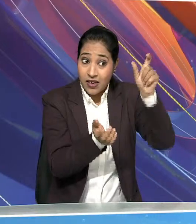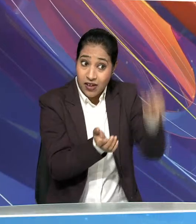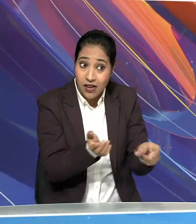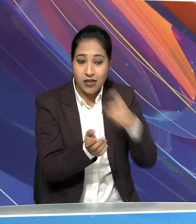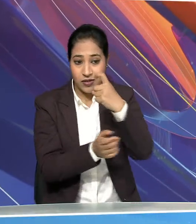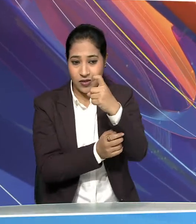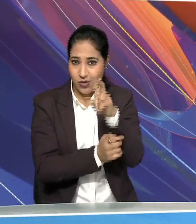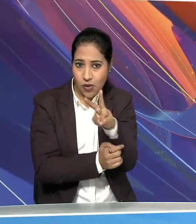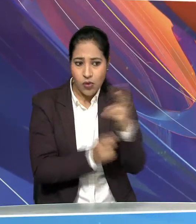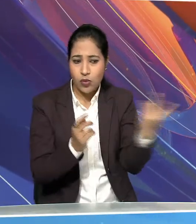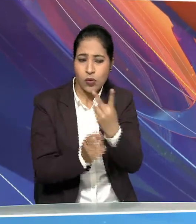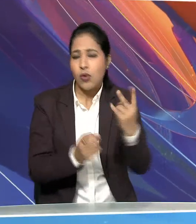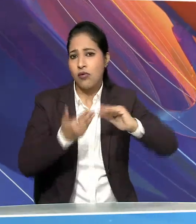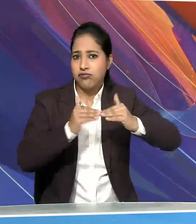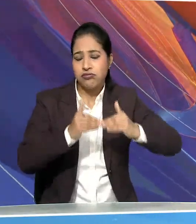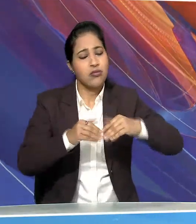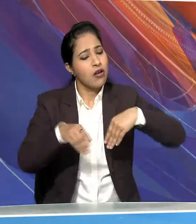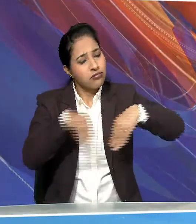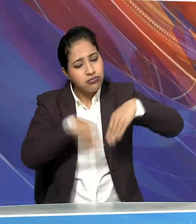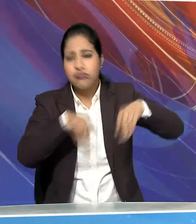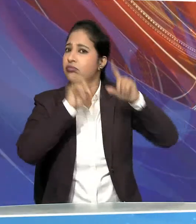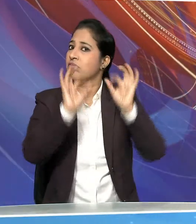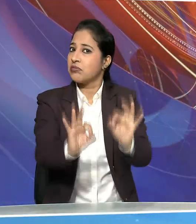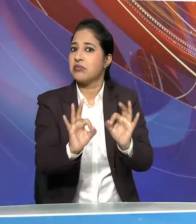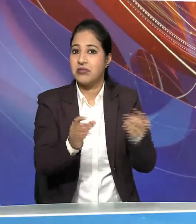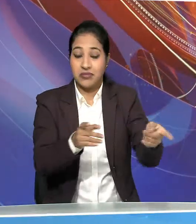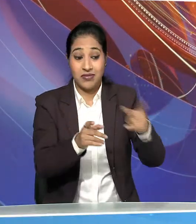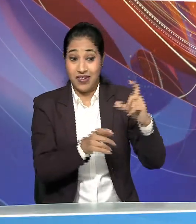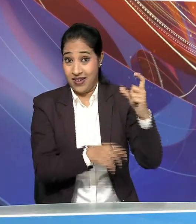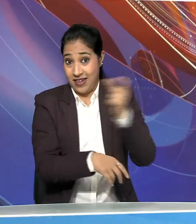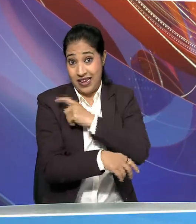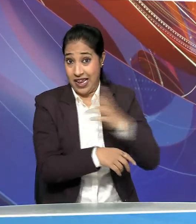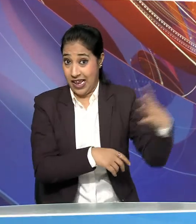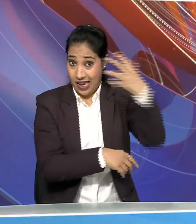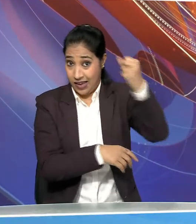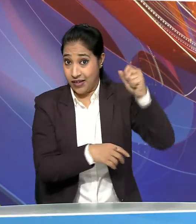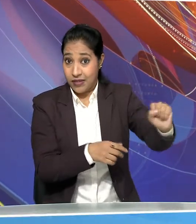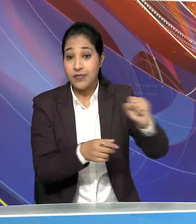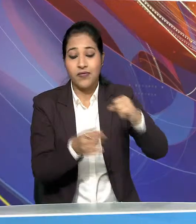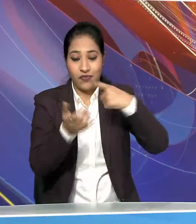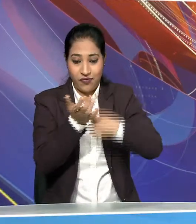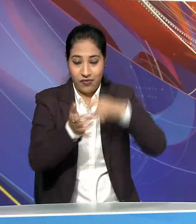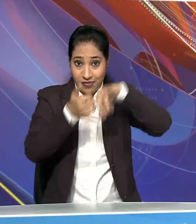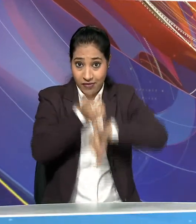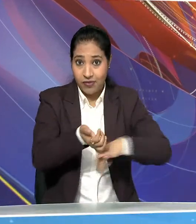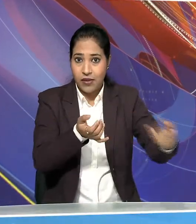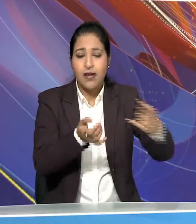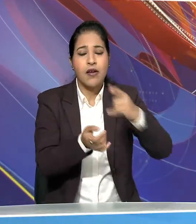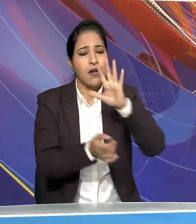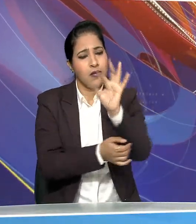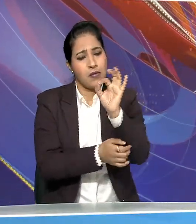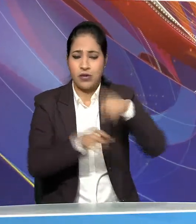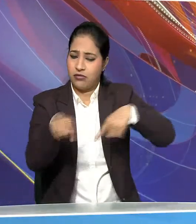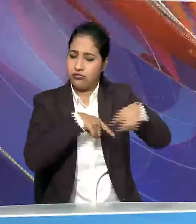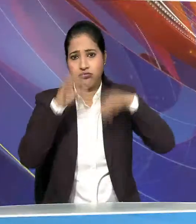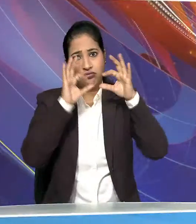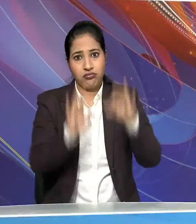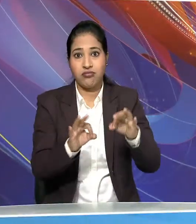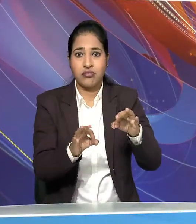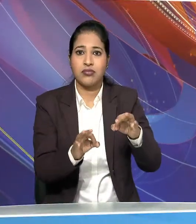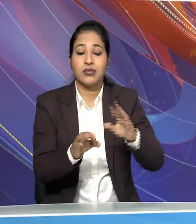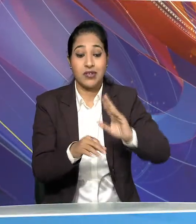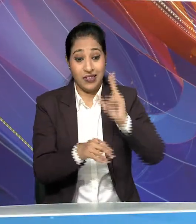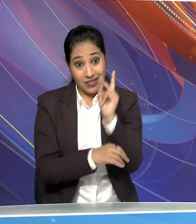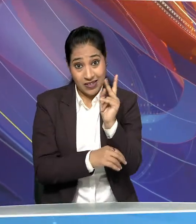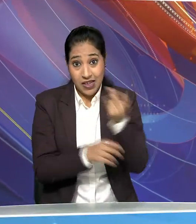72 रन की साज़िदारी निभाई भारती कप्तान रोविच्छर्मा अर्श्वत के पारी खेल कर आउट हुए भारत को दूसरा